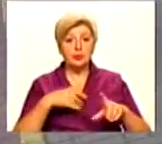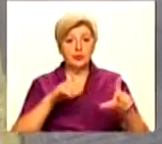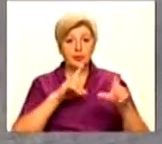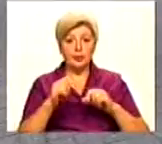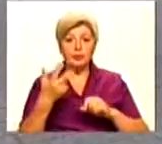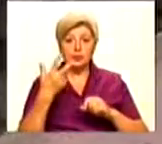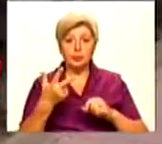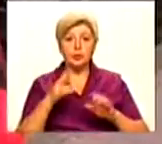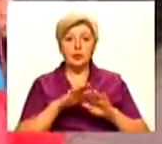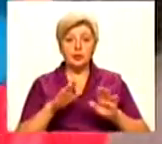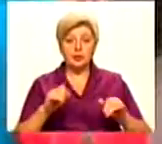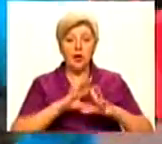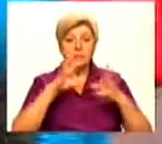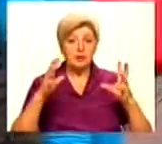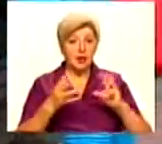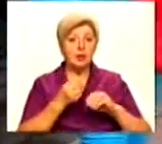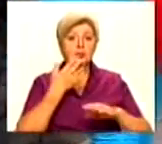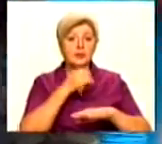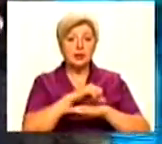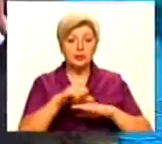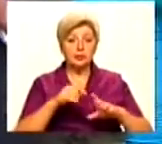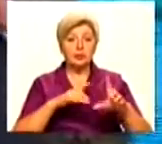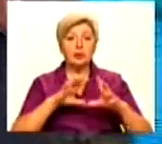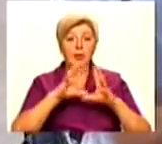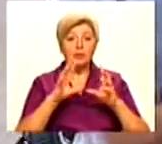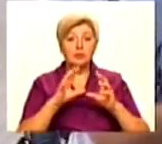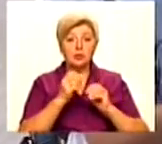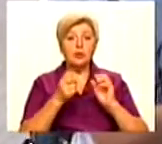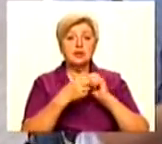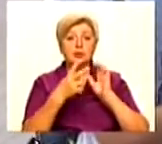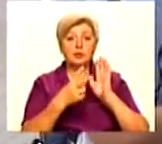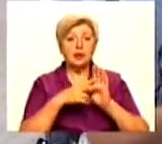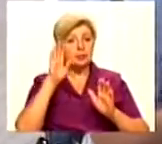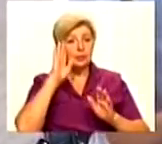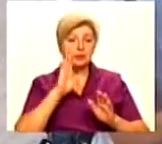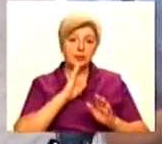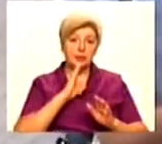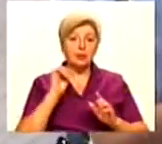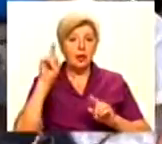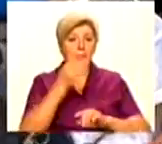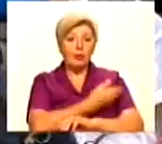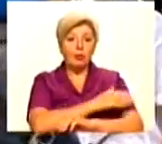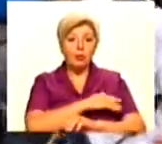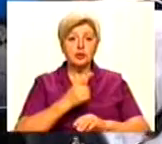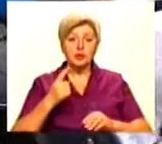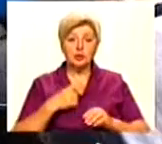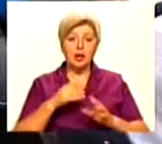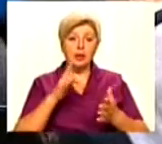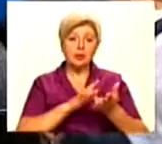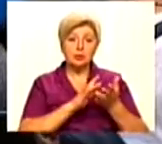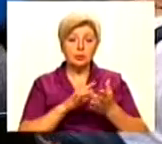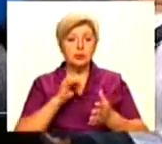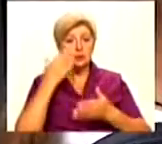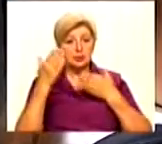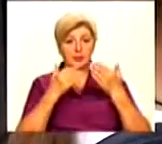дітей. Загалом за кордон поїхало 17 хлопців та дівчат. У Польщі на них чекають екскурсії та розваги. Поїздка